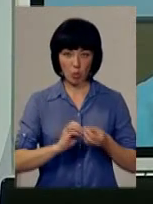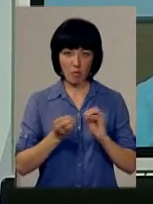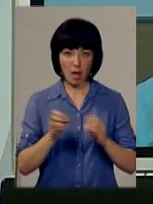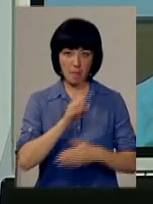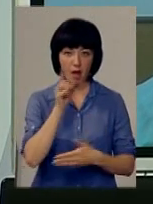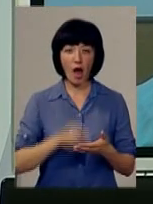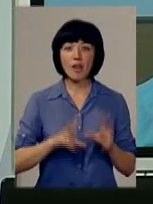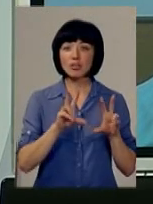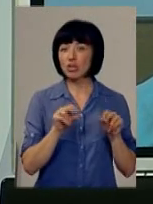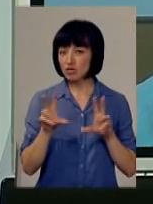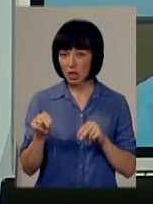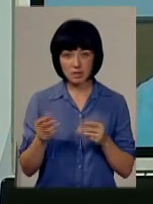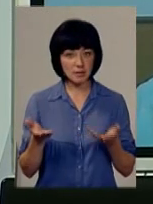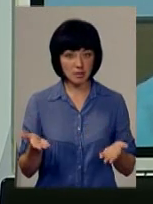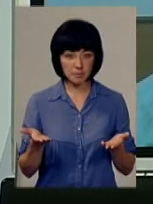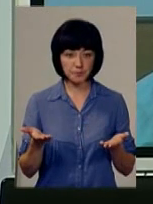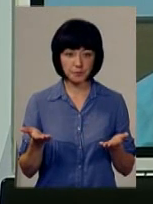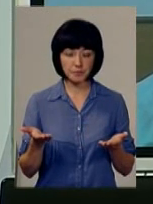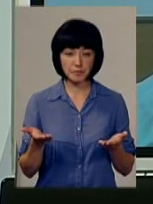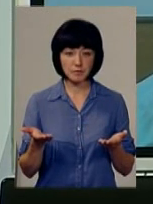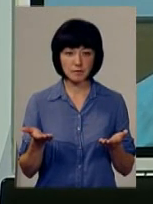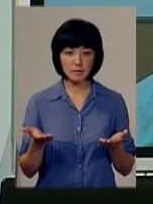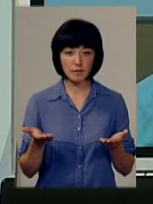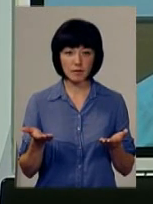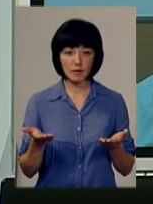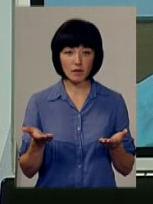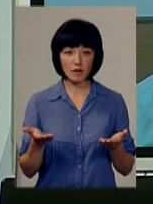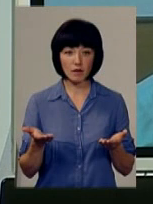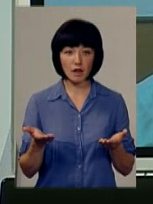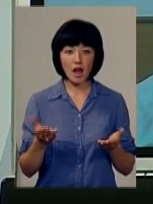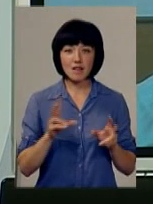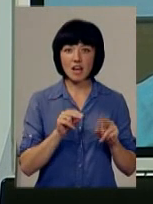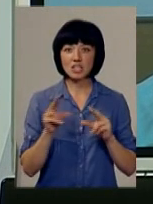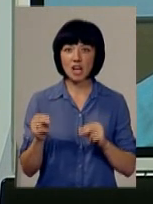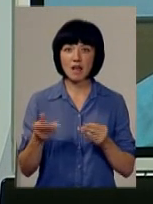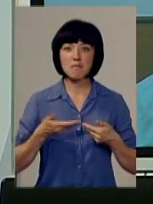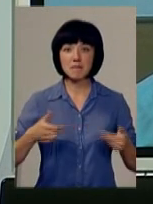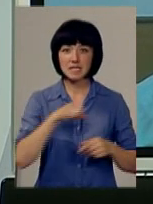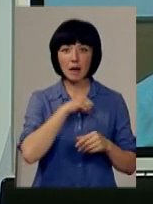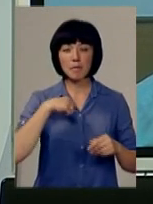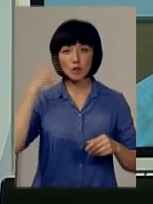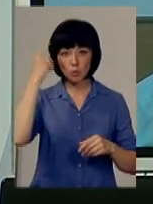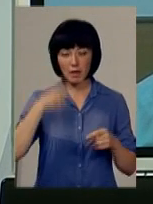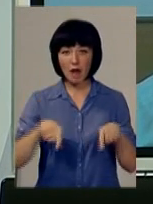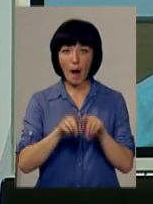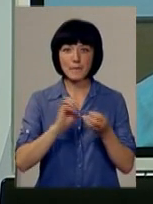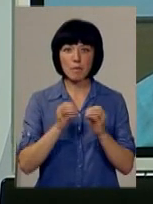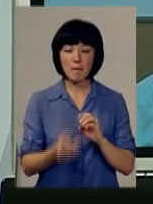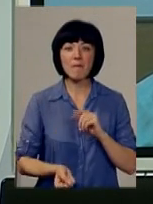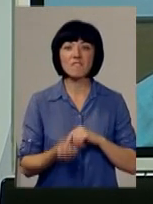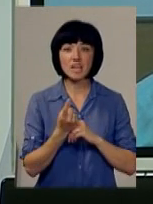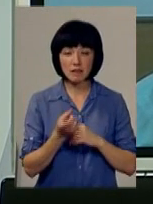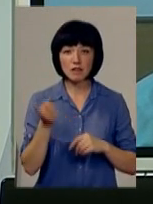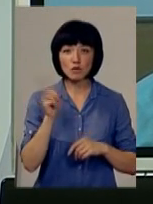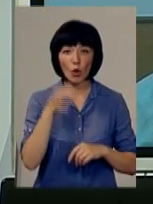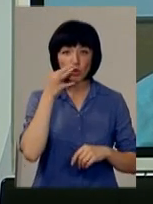Ну, на щастя, як би сказати, що на щастя, ми самі думали, що можливо така проблема виникне, виходячи